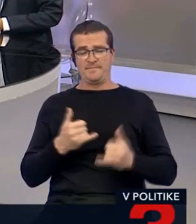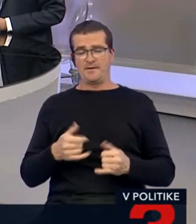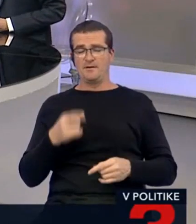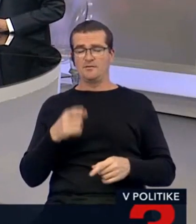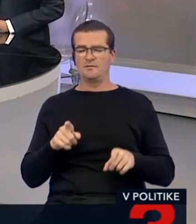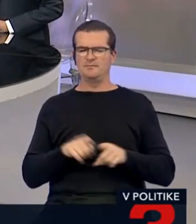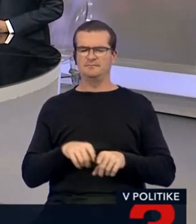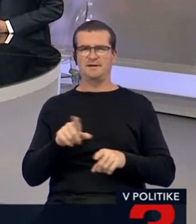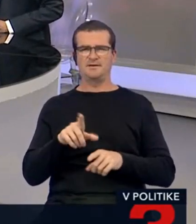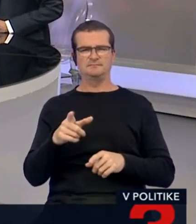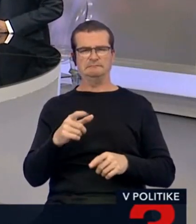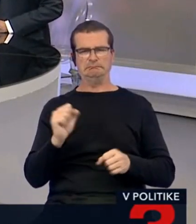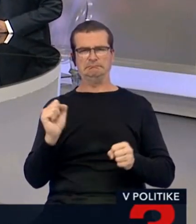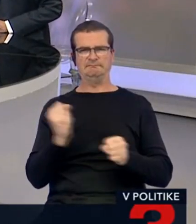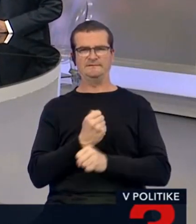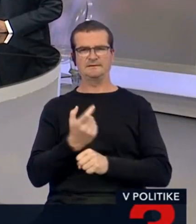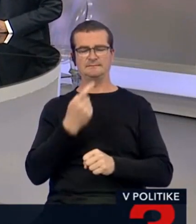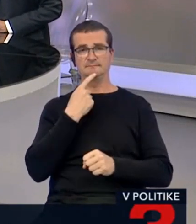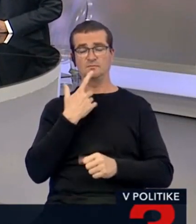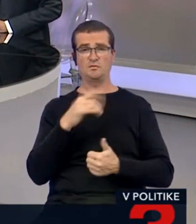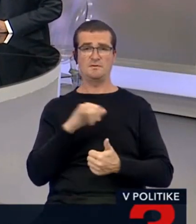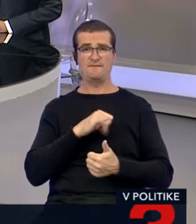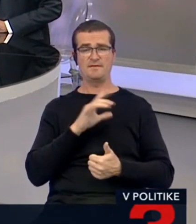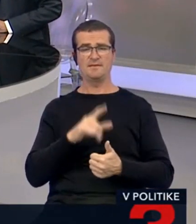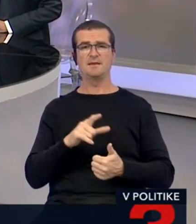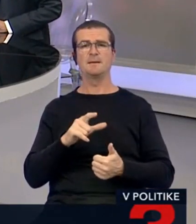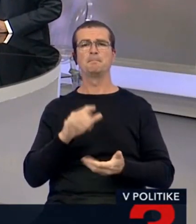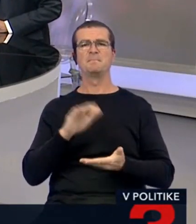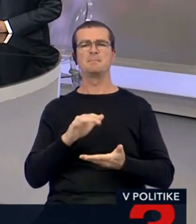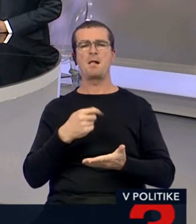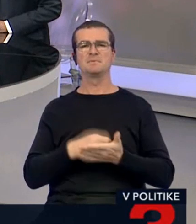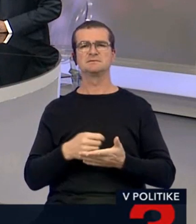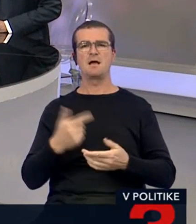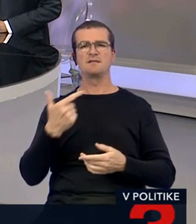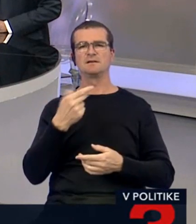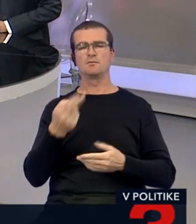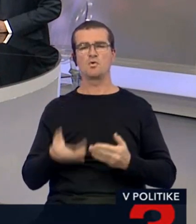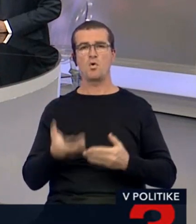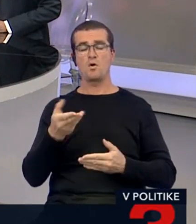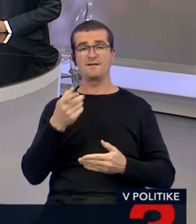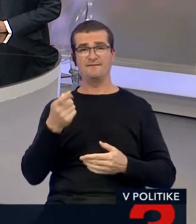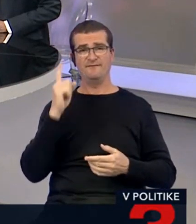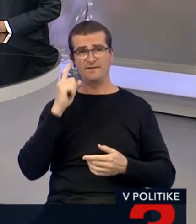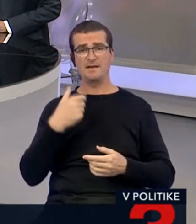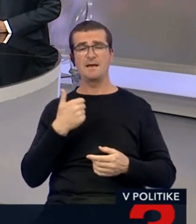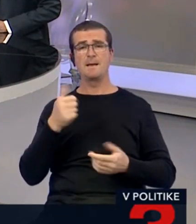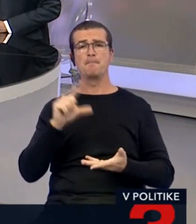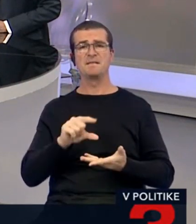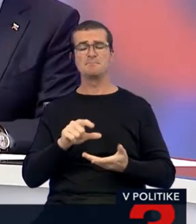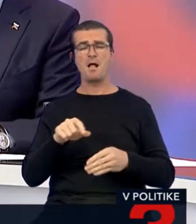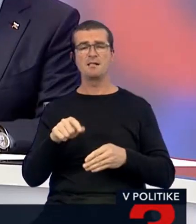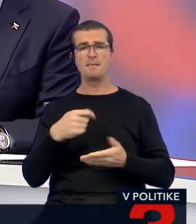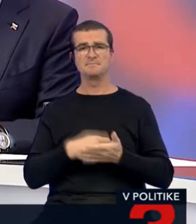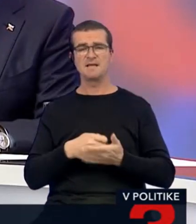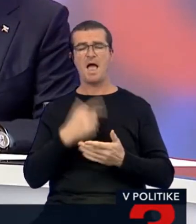To je tak cynické. Vy poviete, že to nevadí, lebo minimálna mzda išla o 20 EUR hore. A vy viete, ako sa žije z minimálnej mzdy, pán